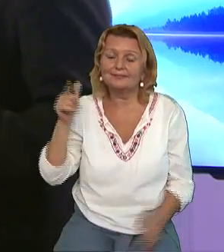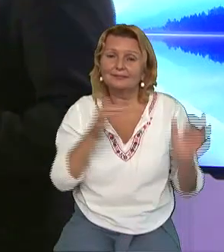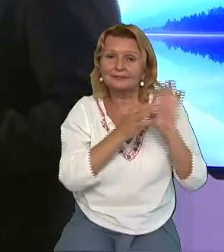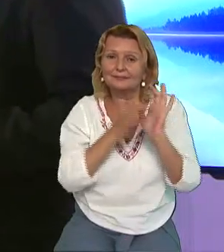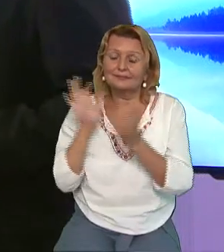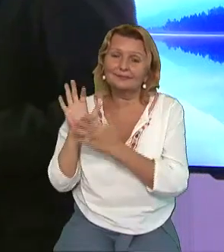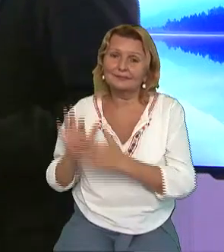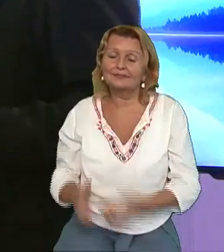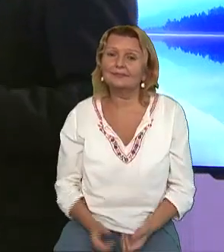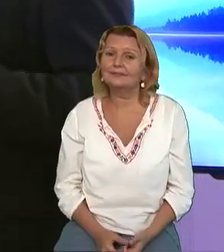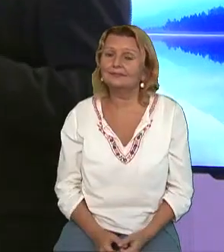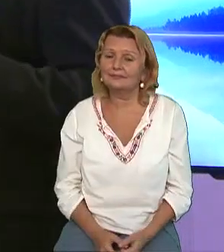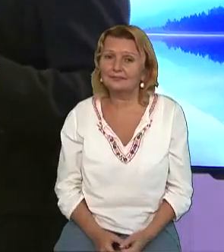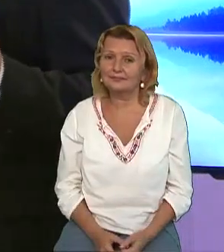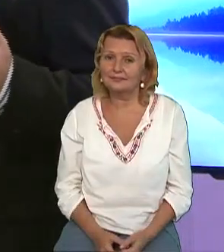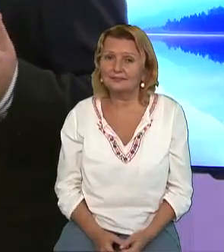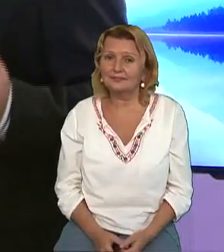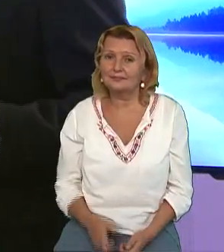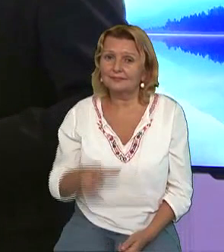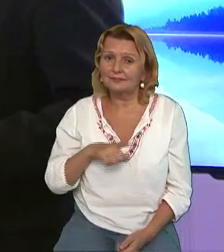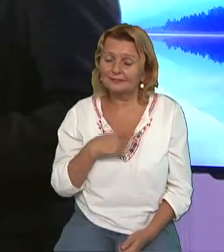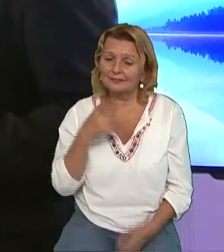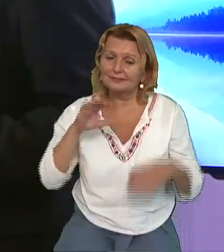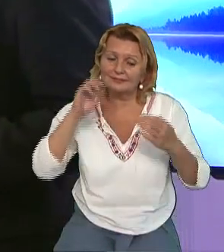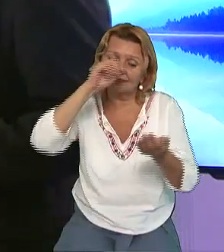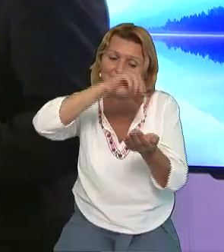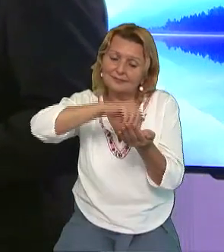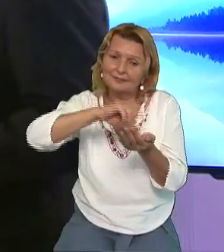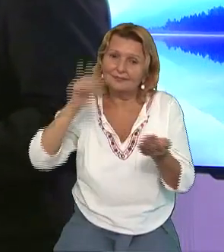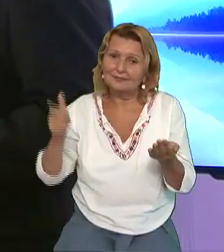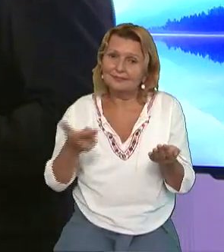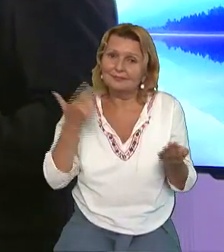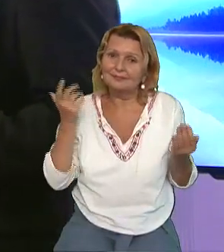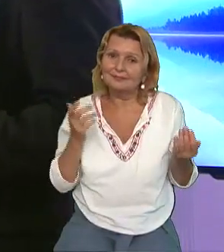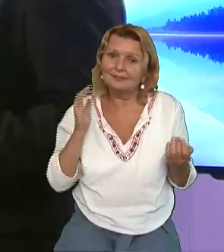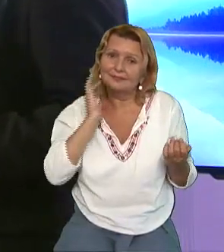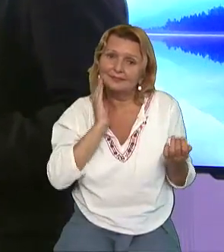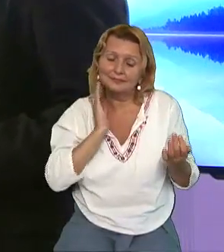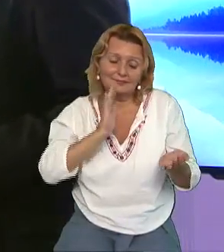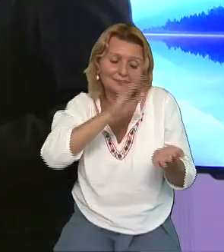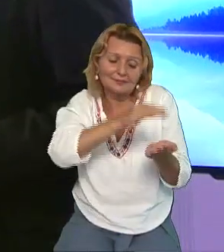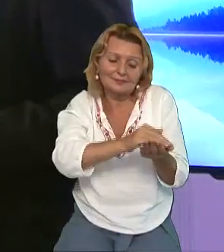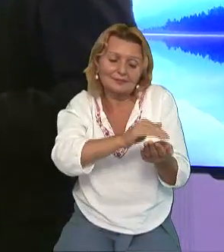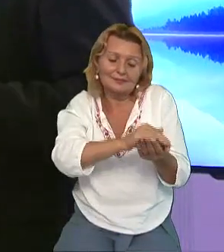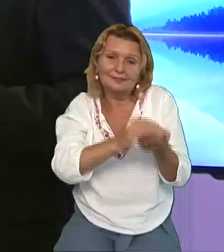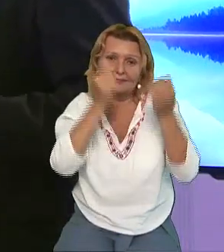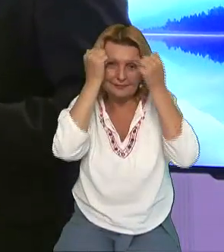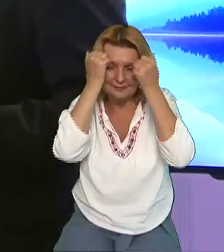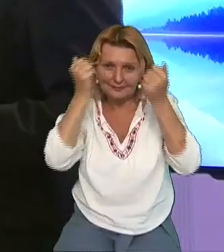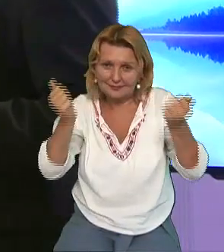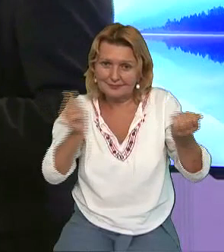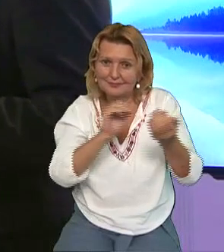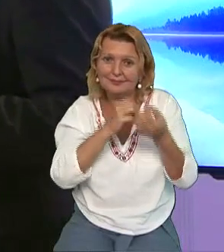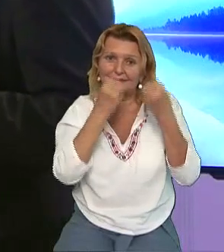pui apoi nădejda-n harul ce-ți va fi adus Pe